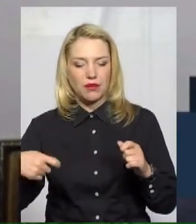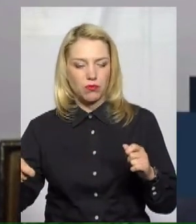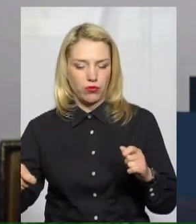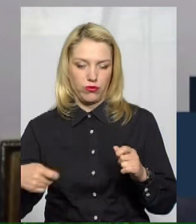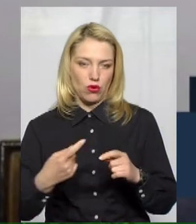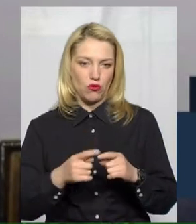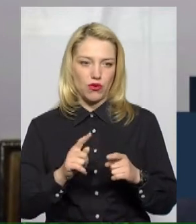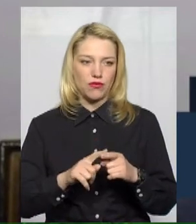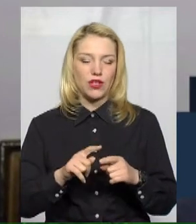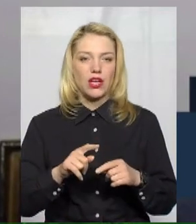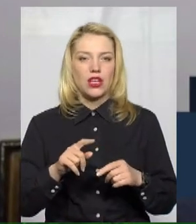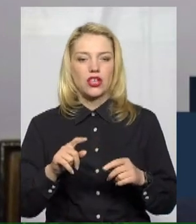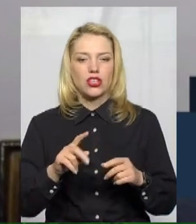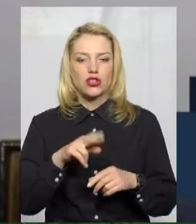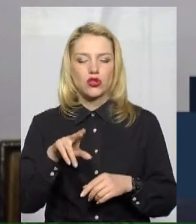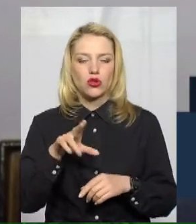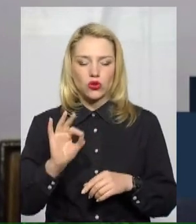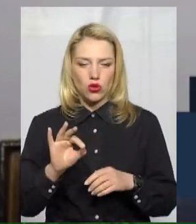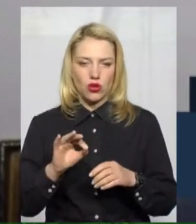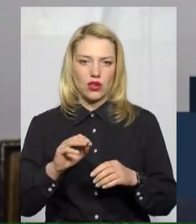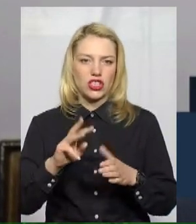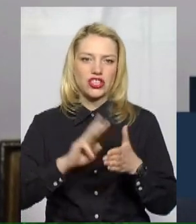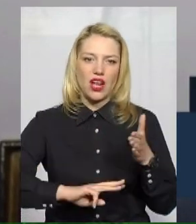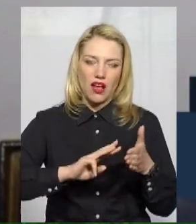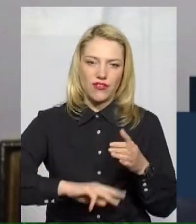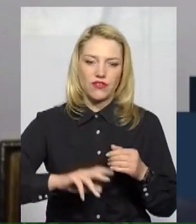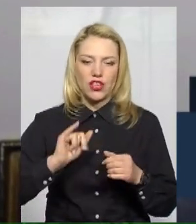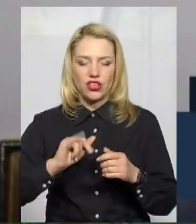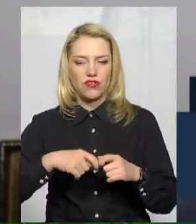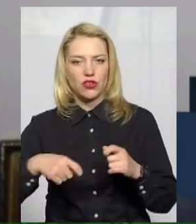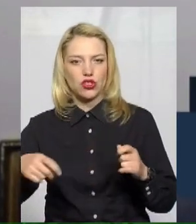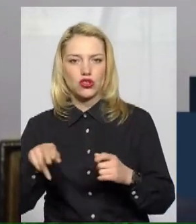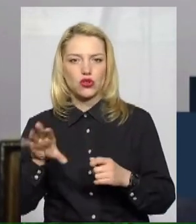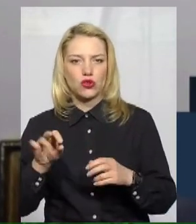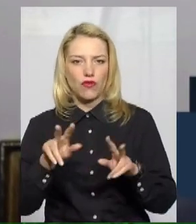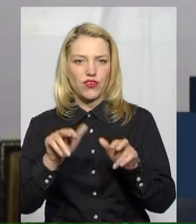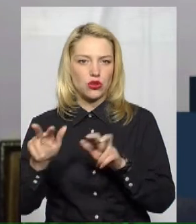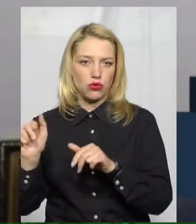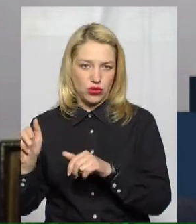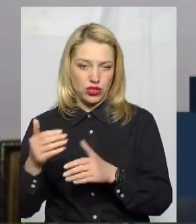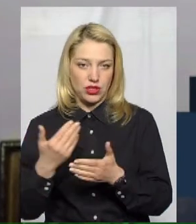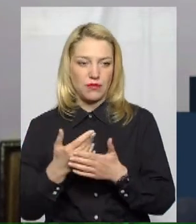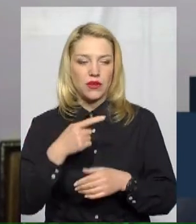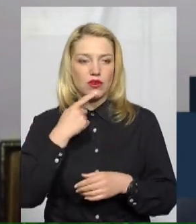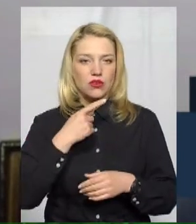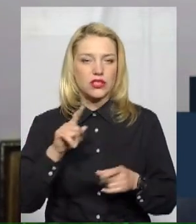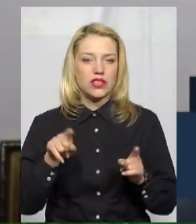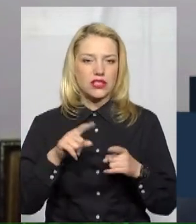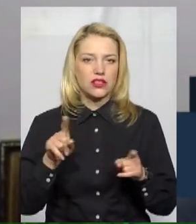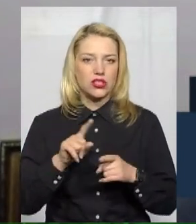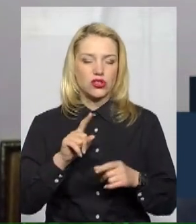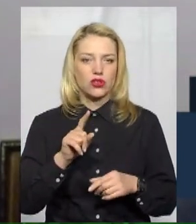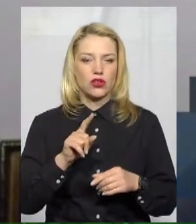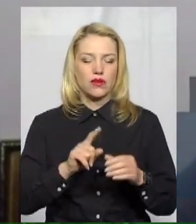відключення. Хочу сказати в цифрах, що на